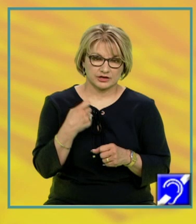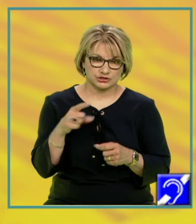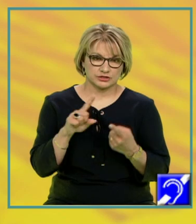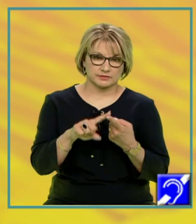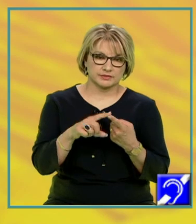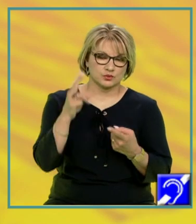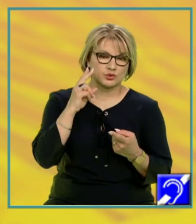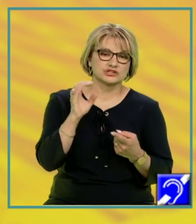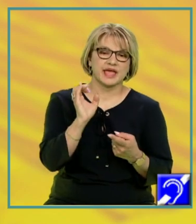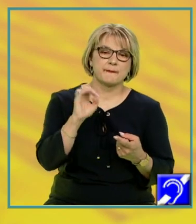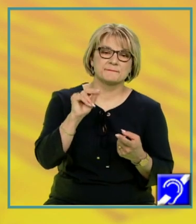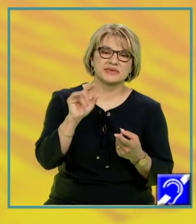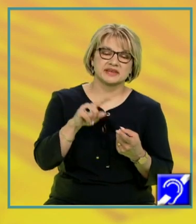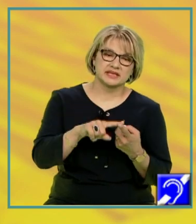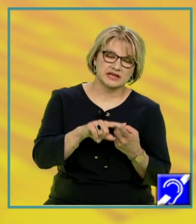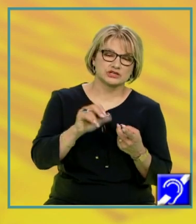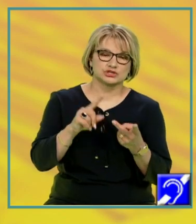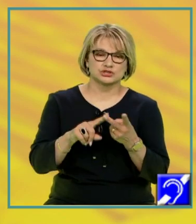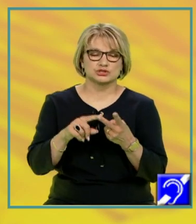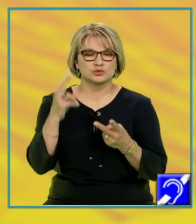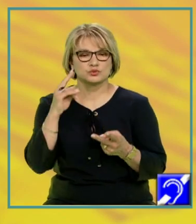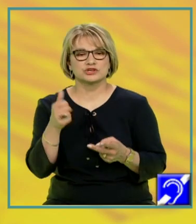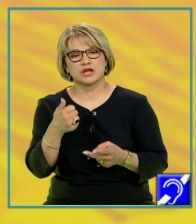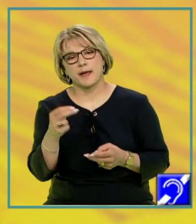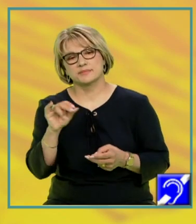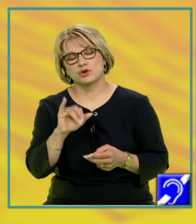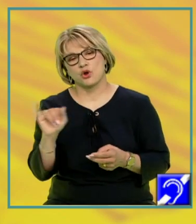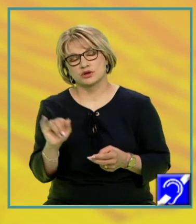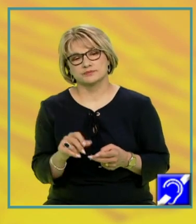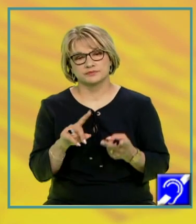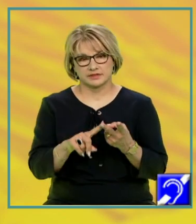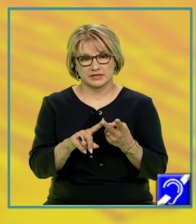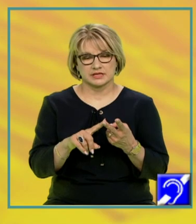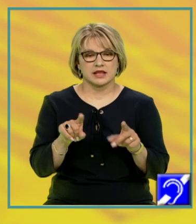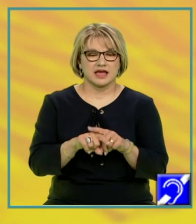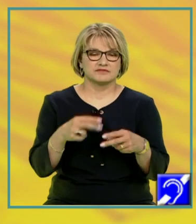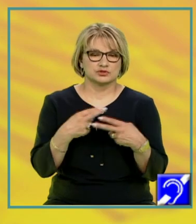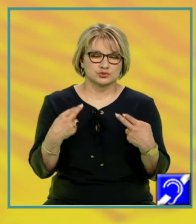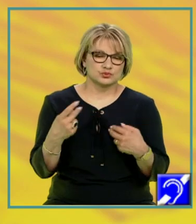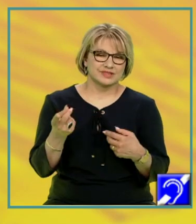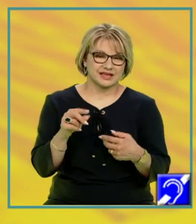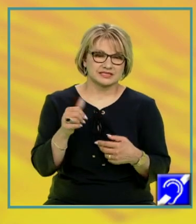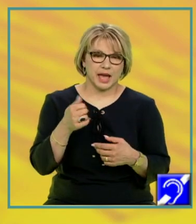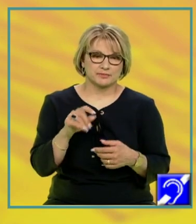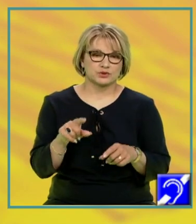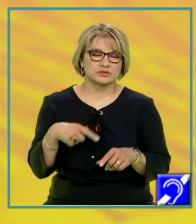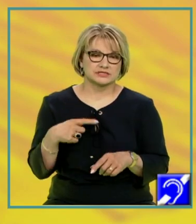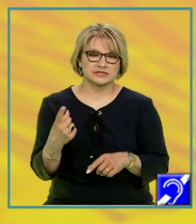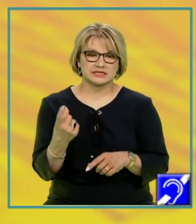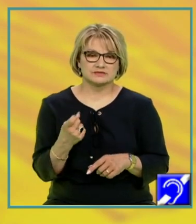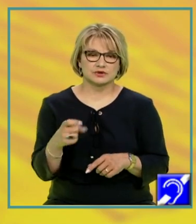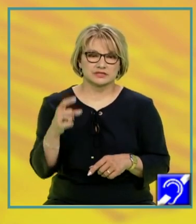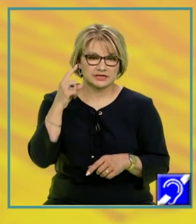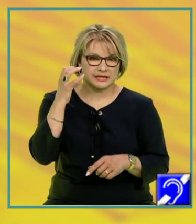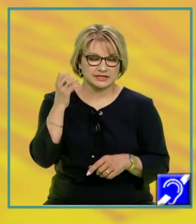empirică pe de o parte și cunoașterea a priorii. Cunoașterea a priorii, la fel ca judecățile a priorii, vor fi, deci, izvorâte din